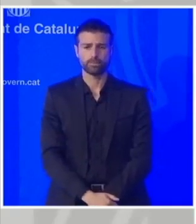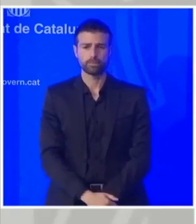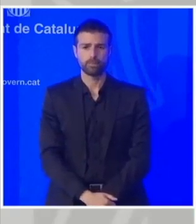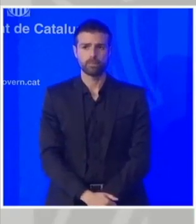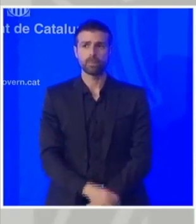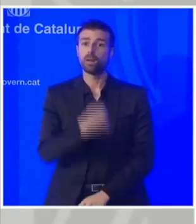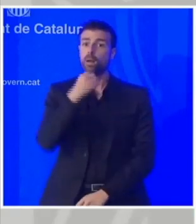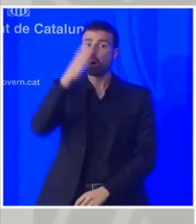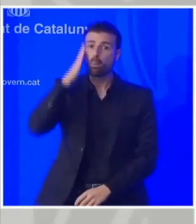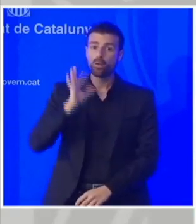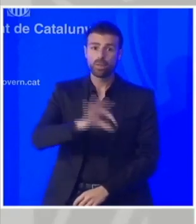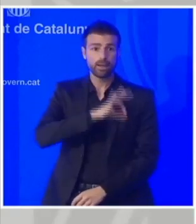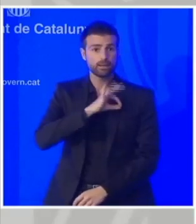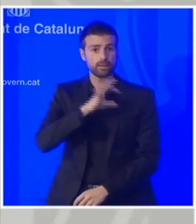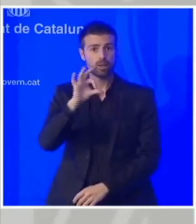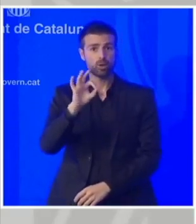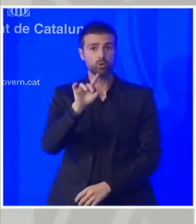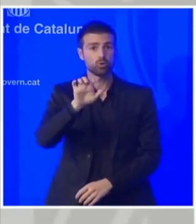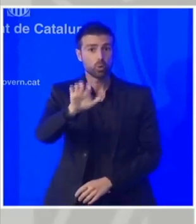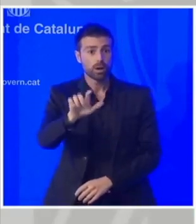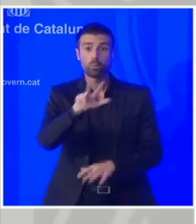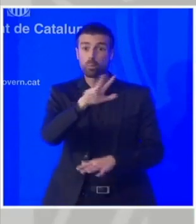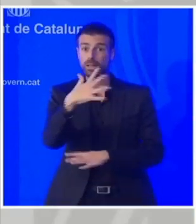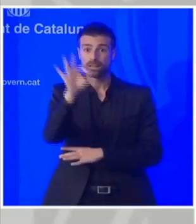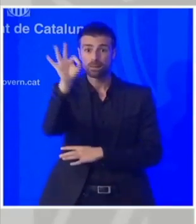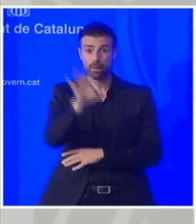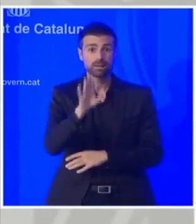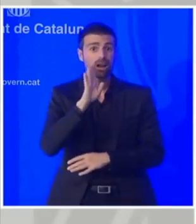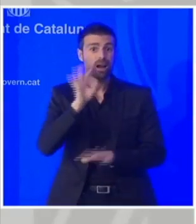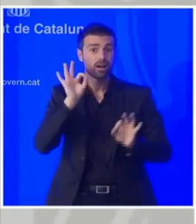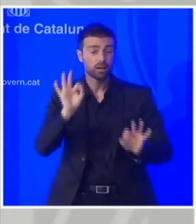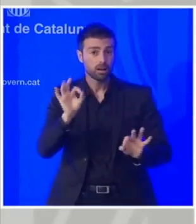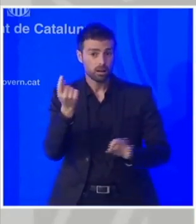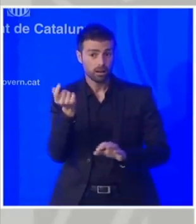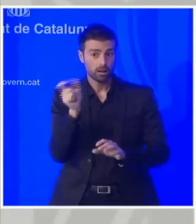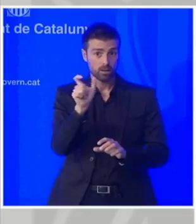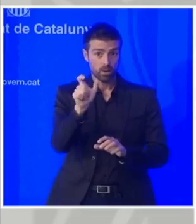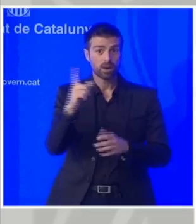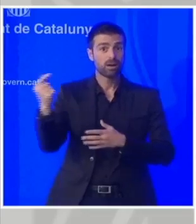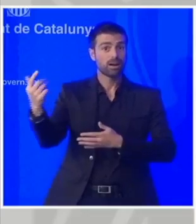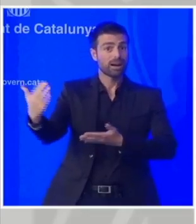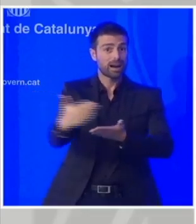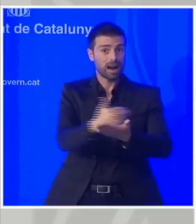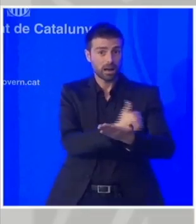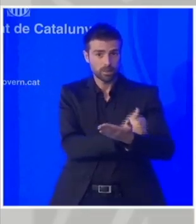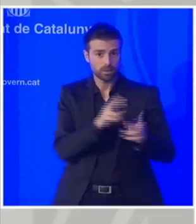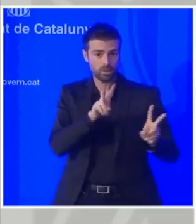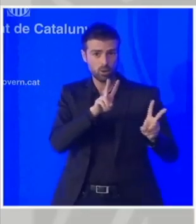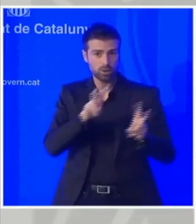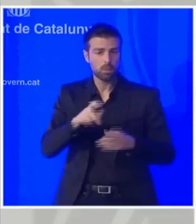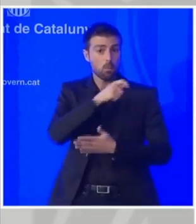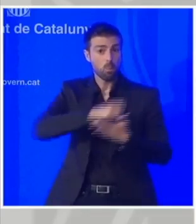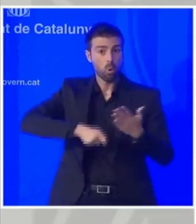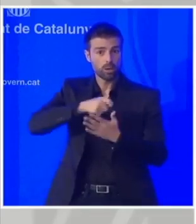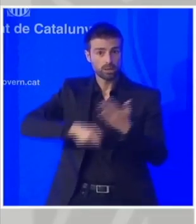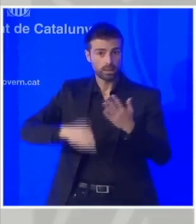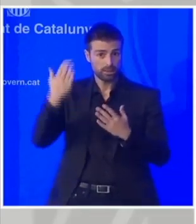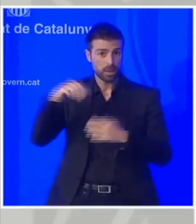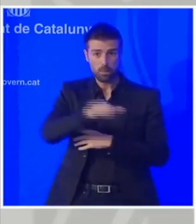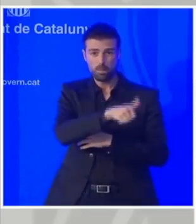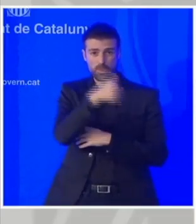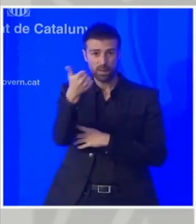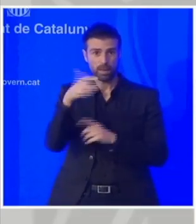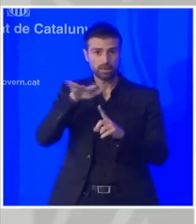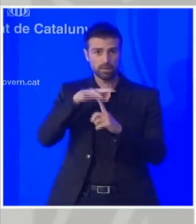Bon dia senyor Soler aquest 85% de la recaptació de les voltes del primer estat d'alarma